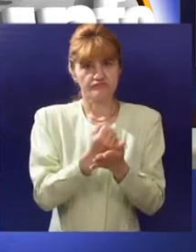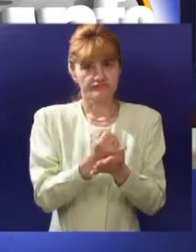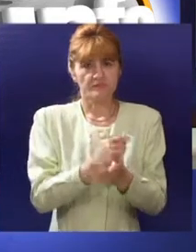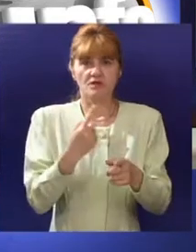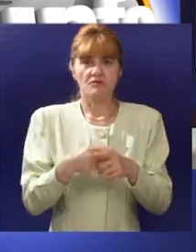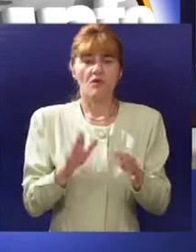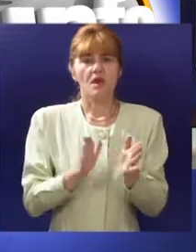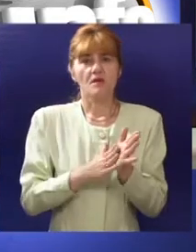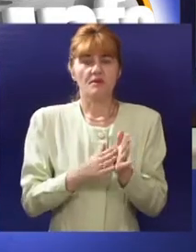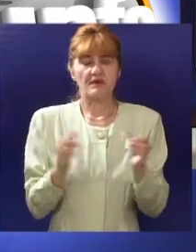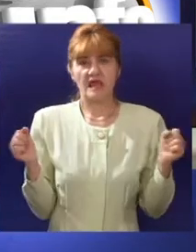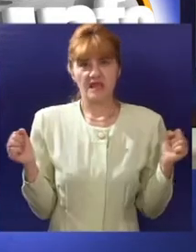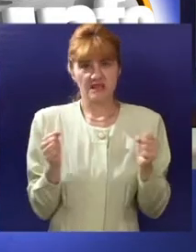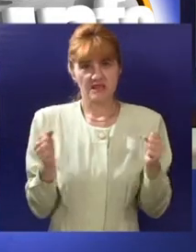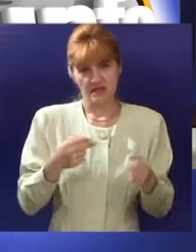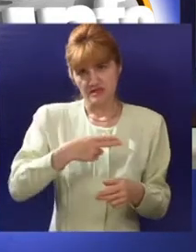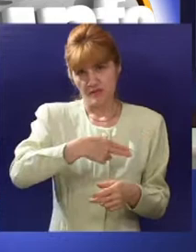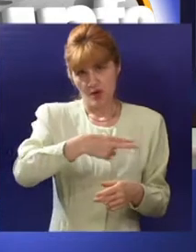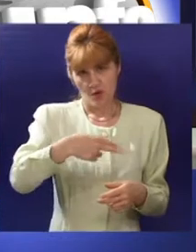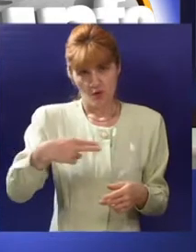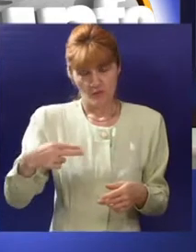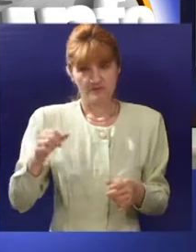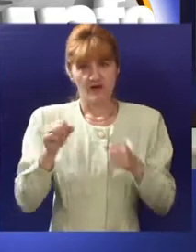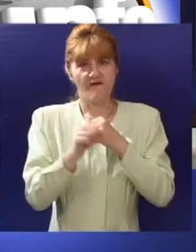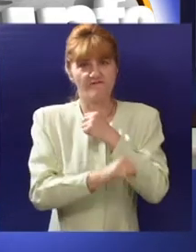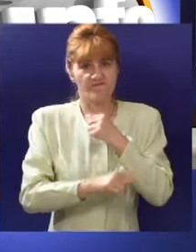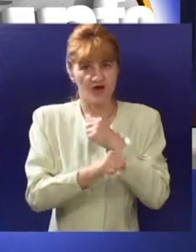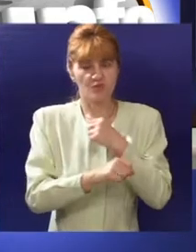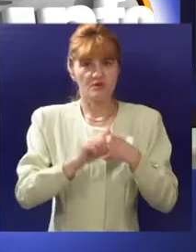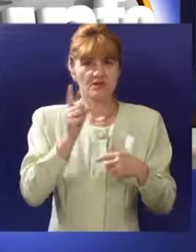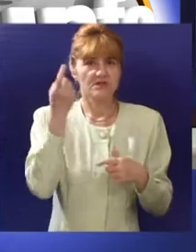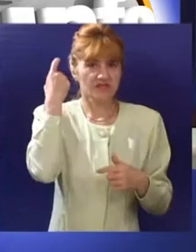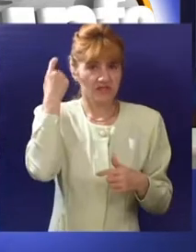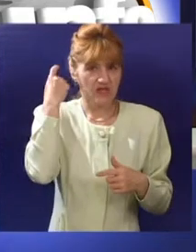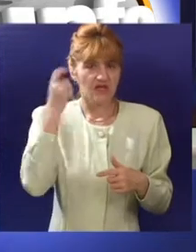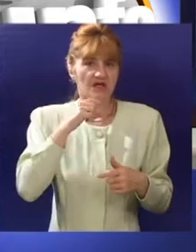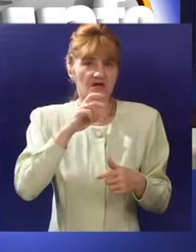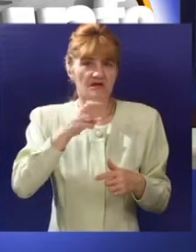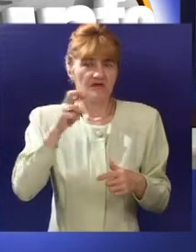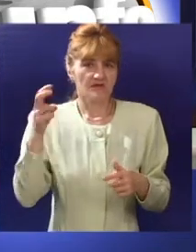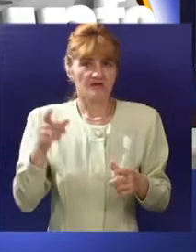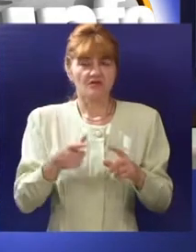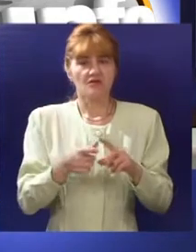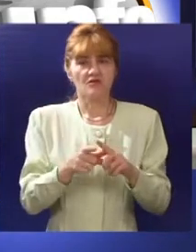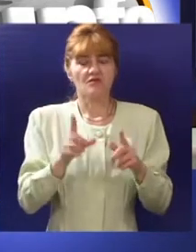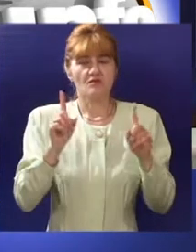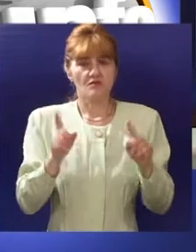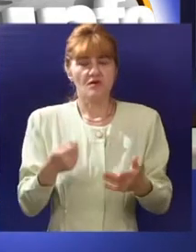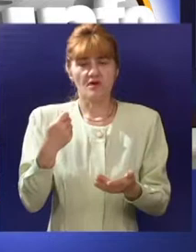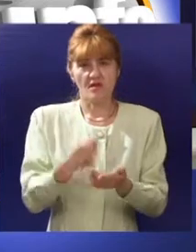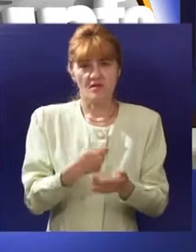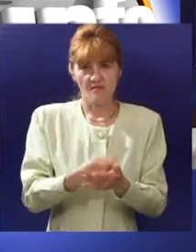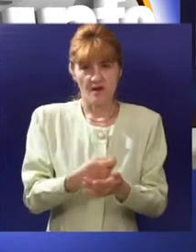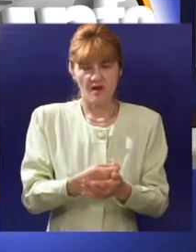bez obzira na to što je u decembru prošle godine potpisan ugovor između univerziteta, fakulteta i pokrajinskog sekretarijata za nauku i tehnološki